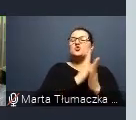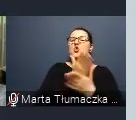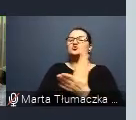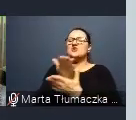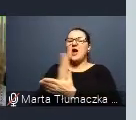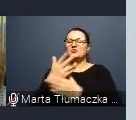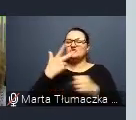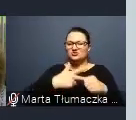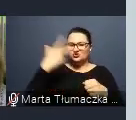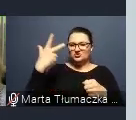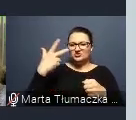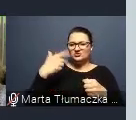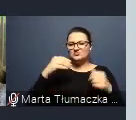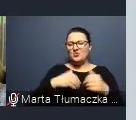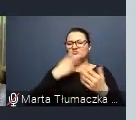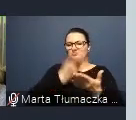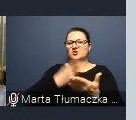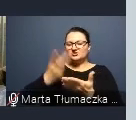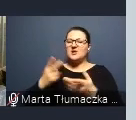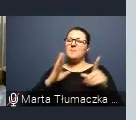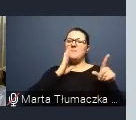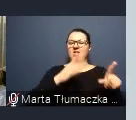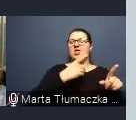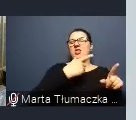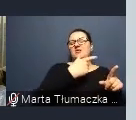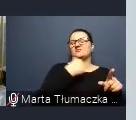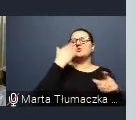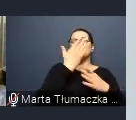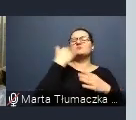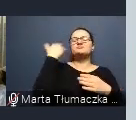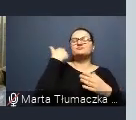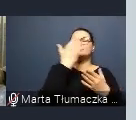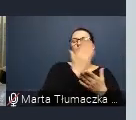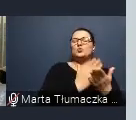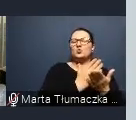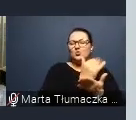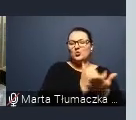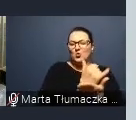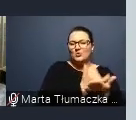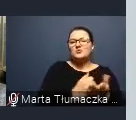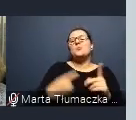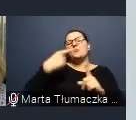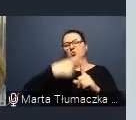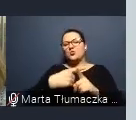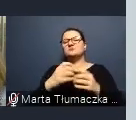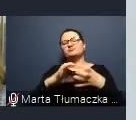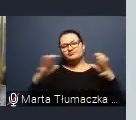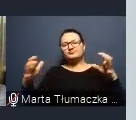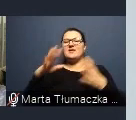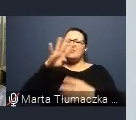przeczytać to, co słyszycie Państwo w kursie. Rozszerzone o różnego rodzaju tabele, propozycje